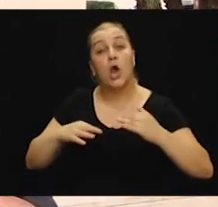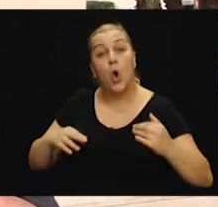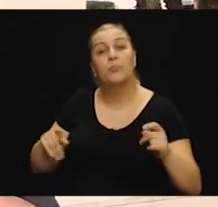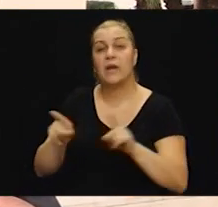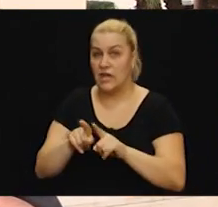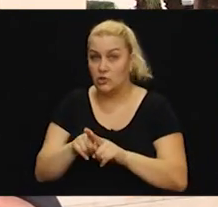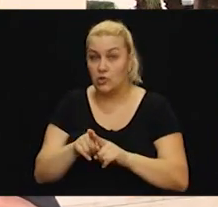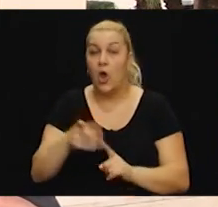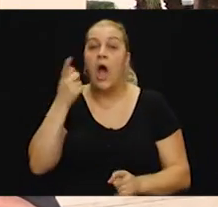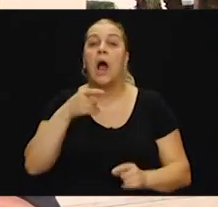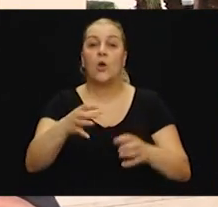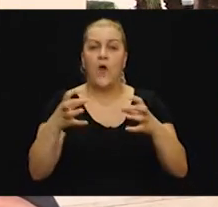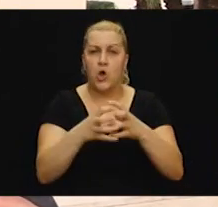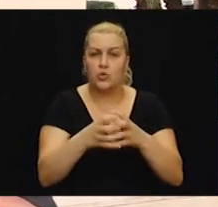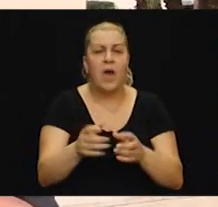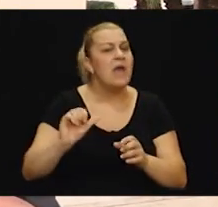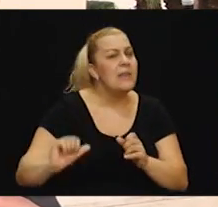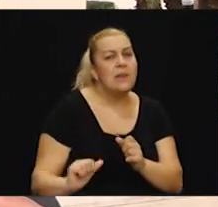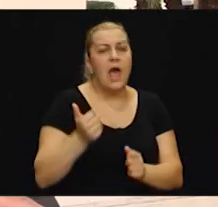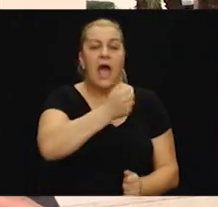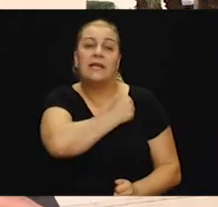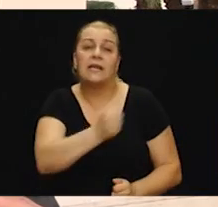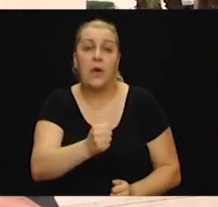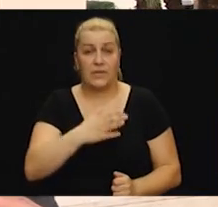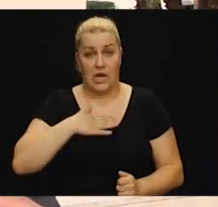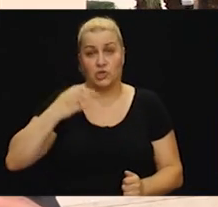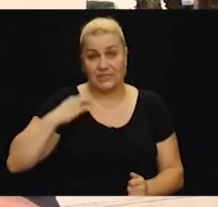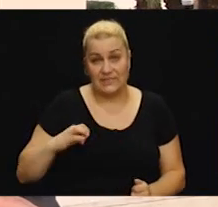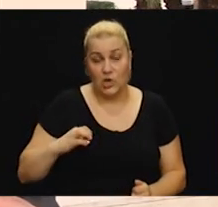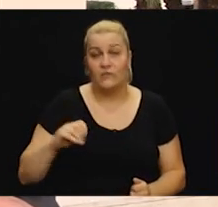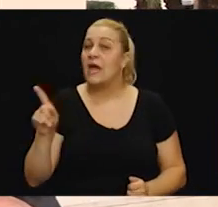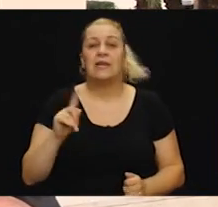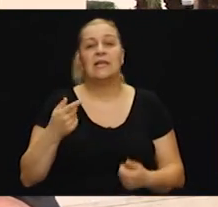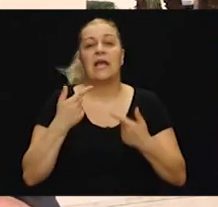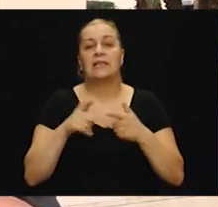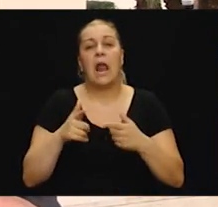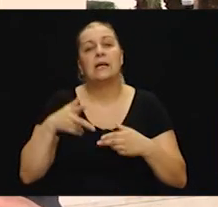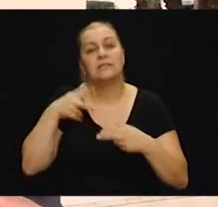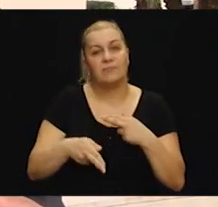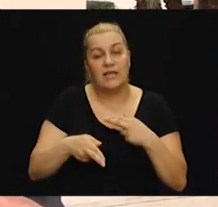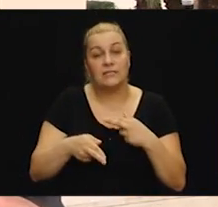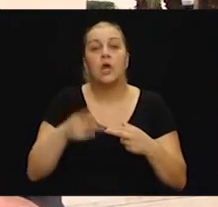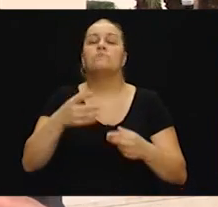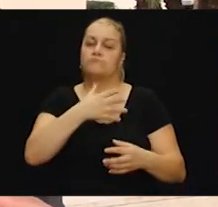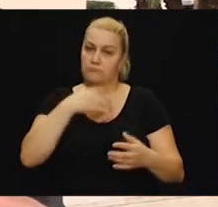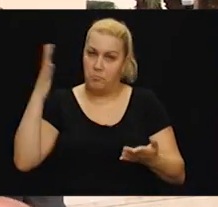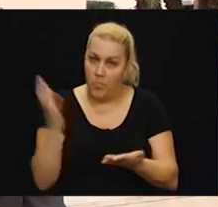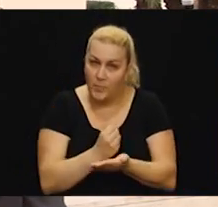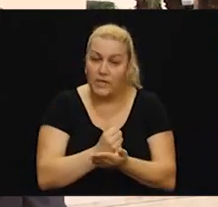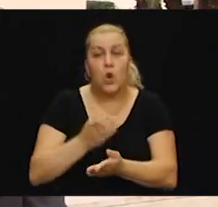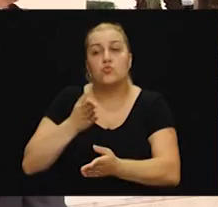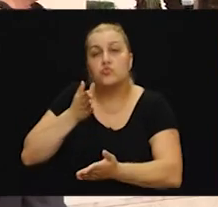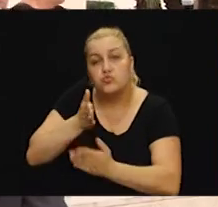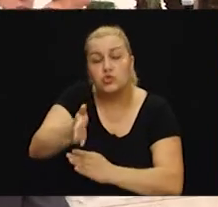ali ta grupa hrabrih ili najhrabrih naših sinova u to vrijeme nije se dala smesti. Mi smo pobjedili, ušli u vojarnu,